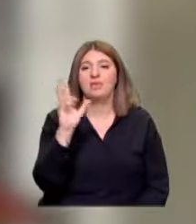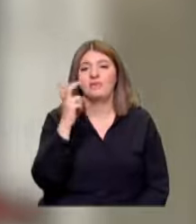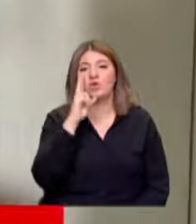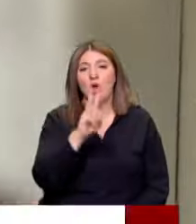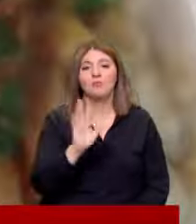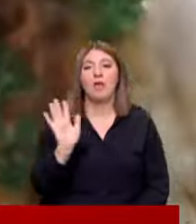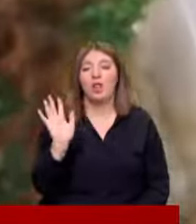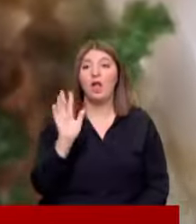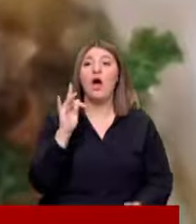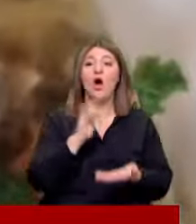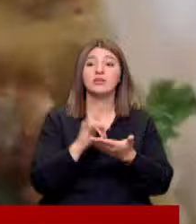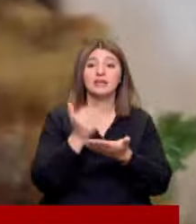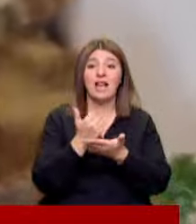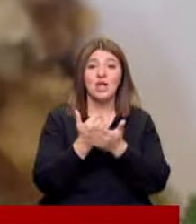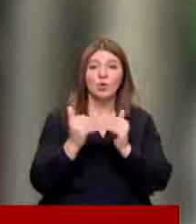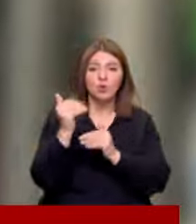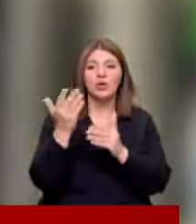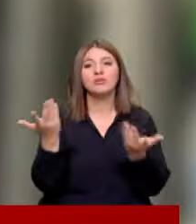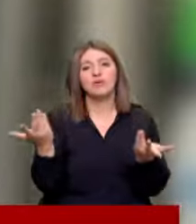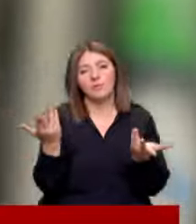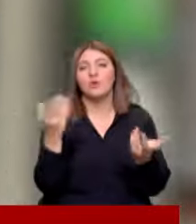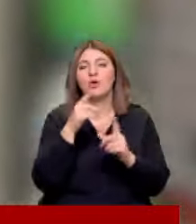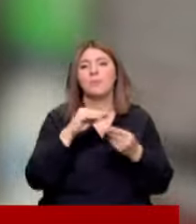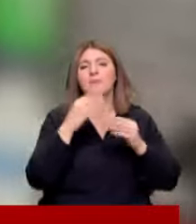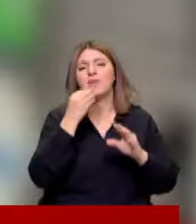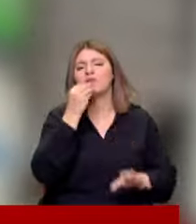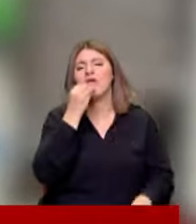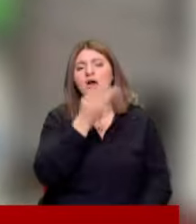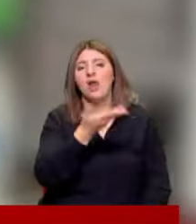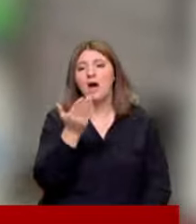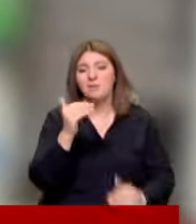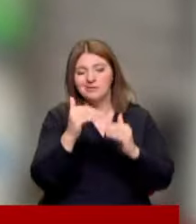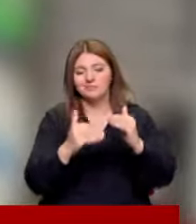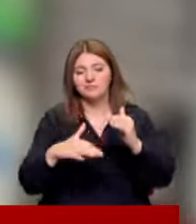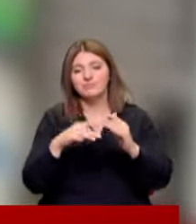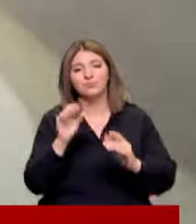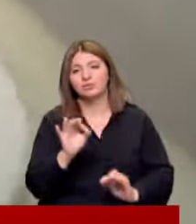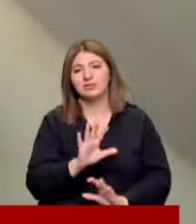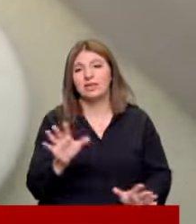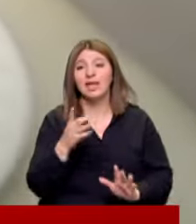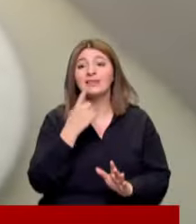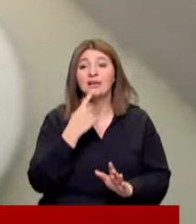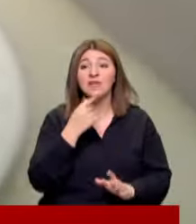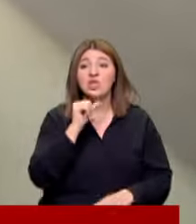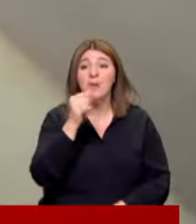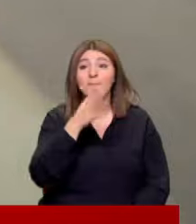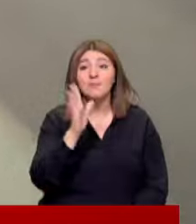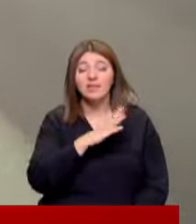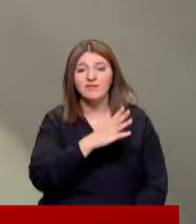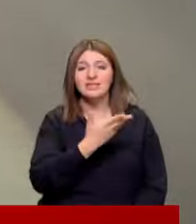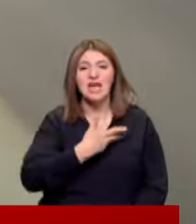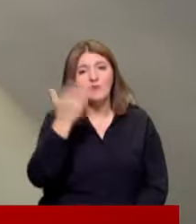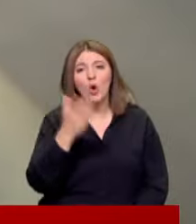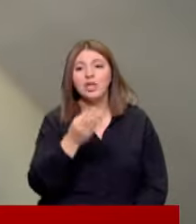televizyonlarda Orta gelirin üzeri tabii ki sorun değil de alt tabakada mümkün değil Tadını hiç bilmeyende var